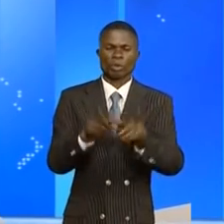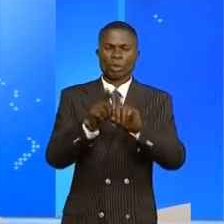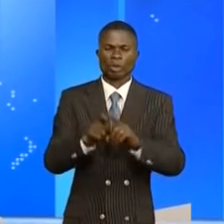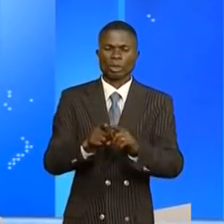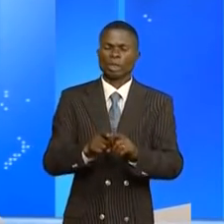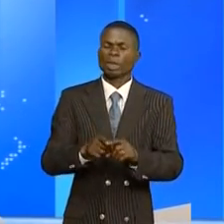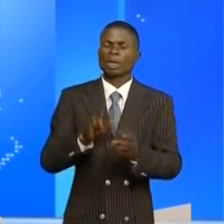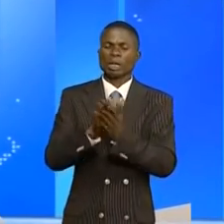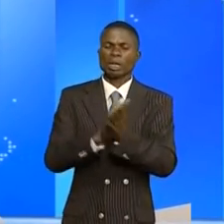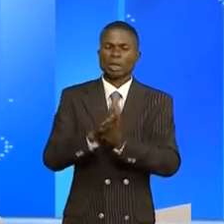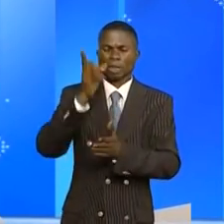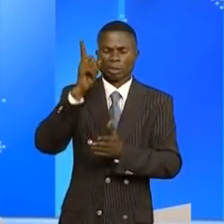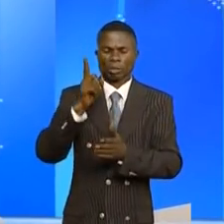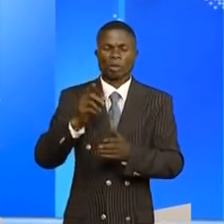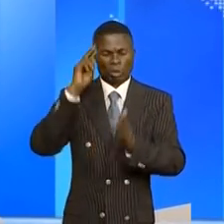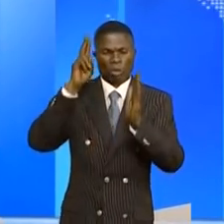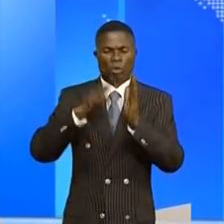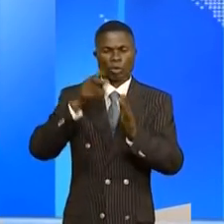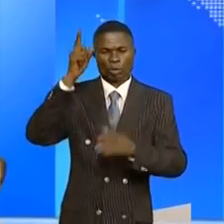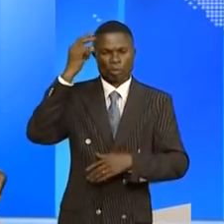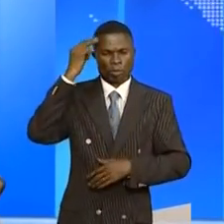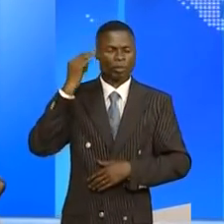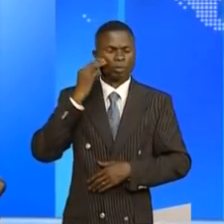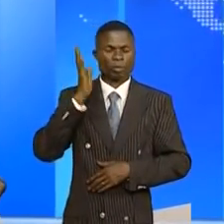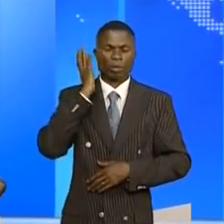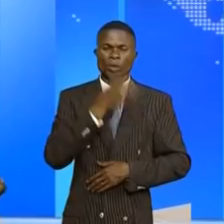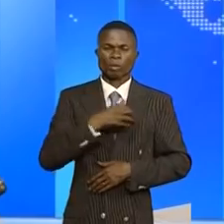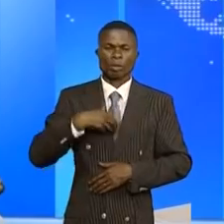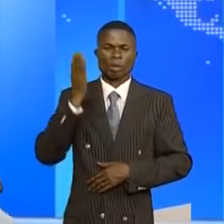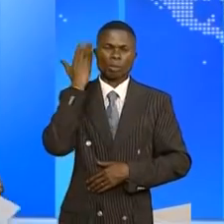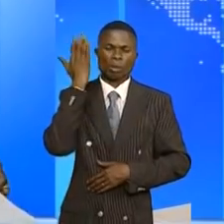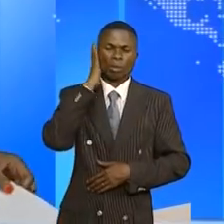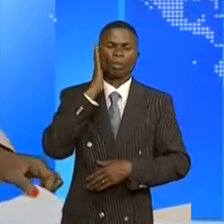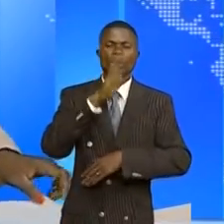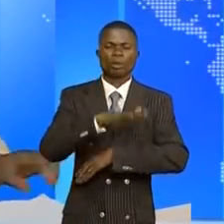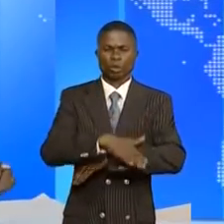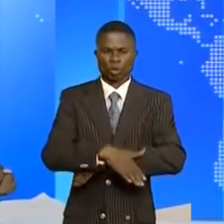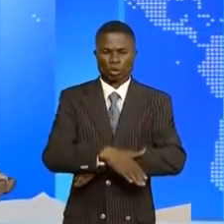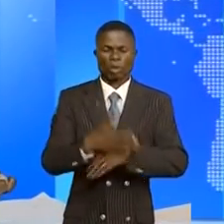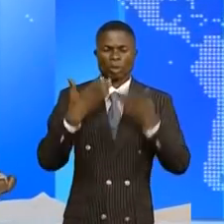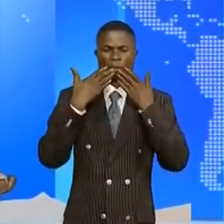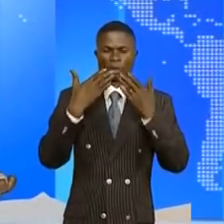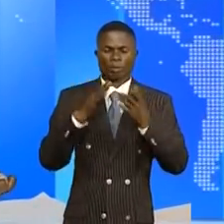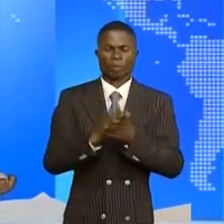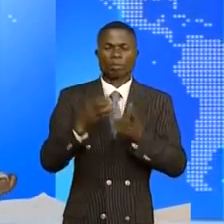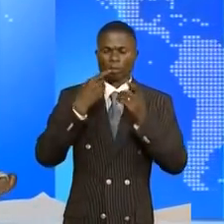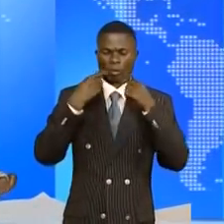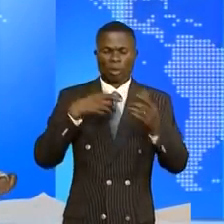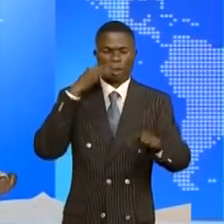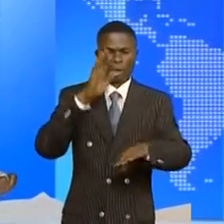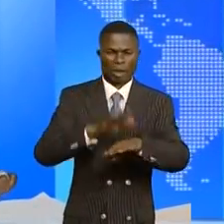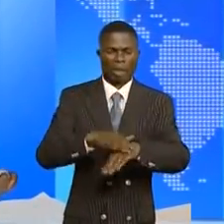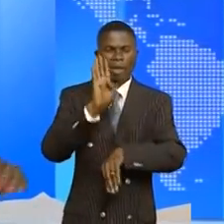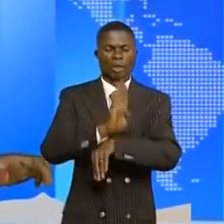priorité du gouvernement Sama-Lukonde. Mesdames, messieurs, bonsoir, bienvenue dans ce journal. Je l'ai dit, arrivé au Congo